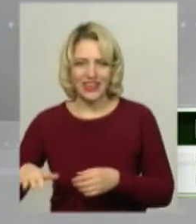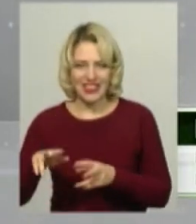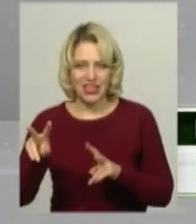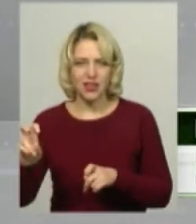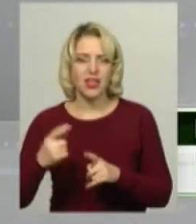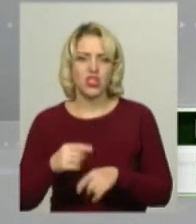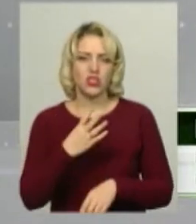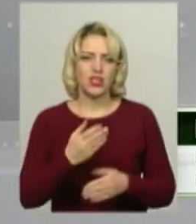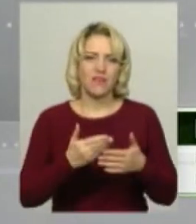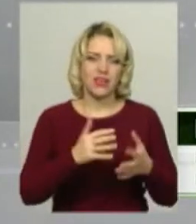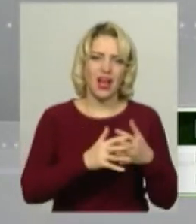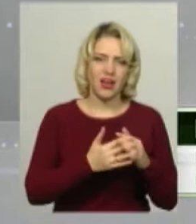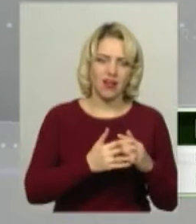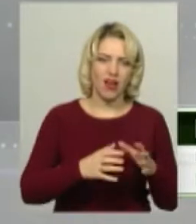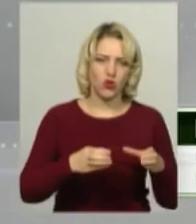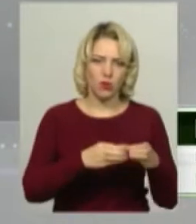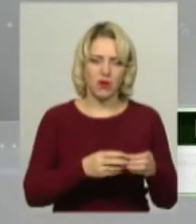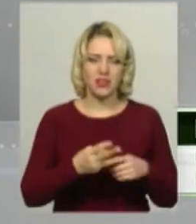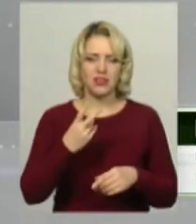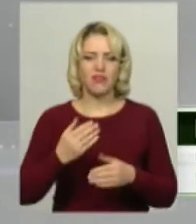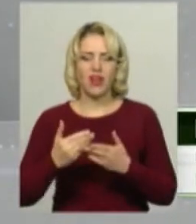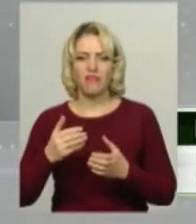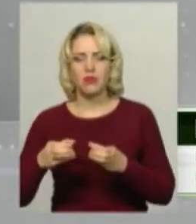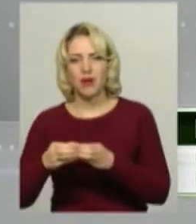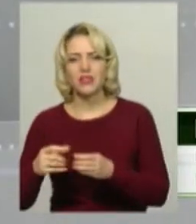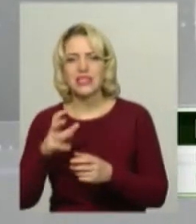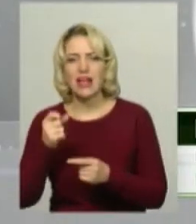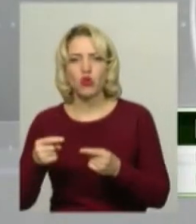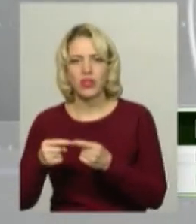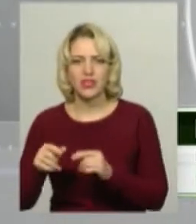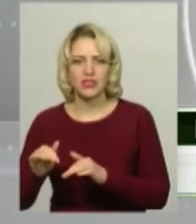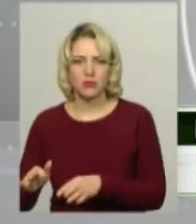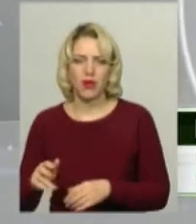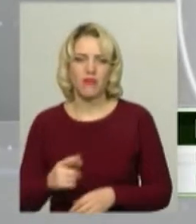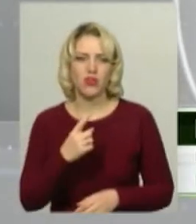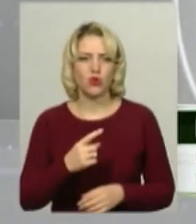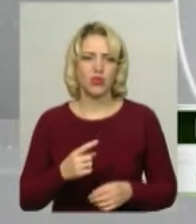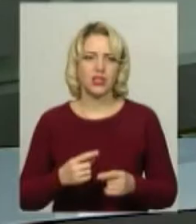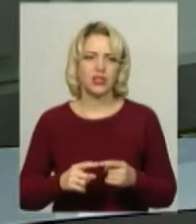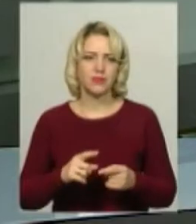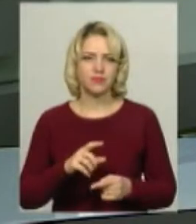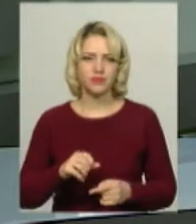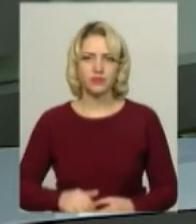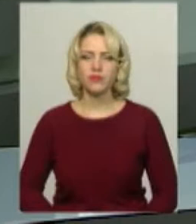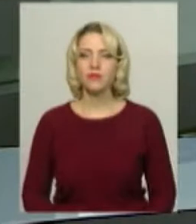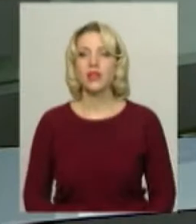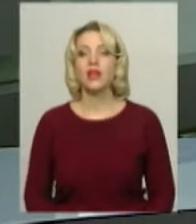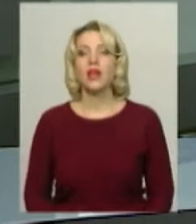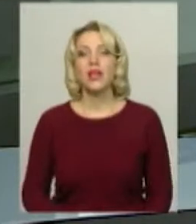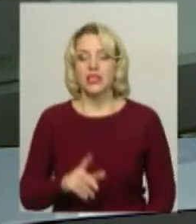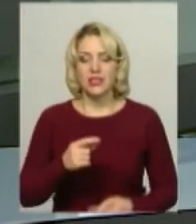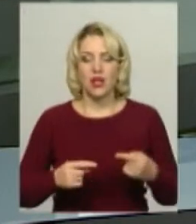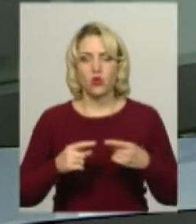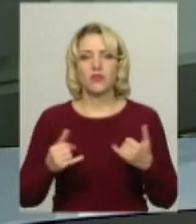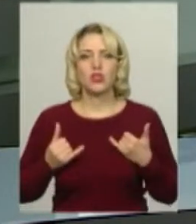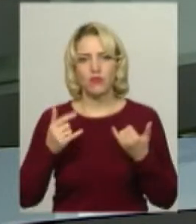Аграрної партії, два від партії за конкретні справи і один самовисуванець. З нагоди вшанування